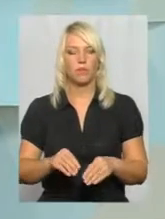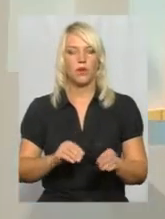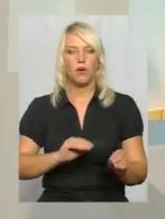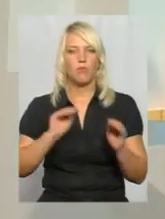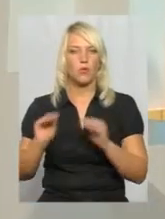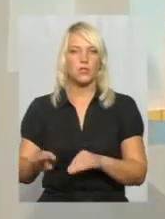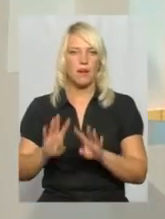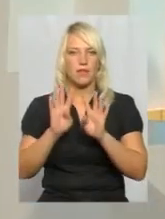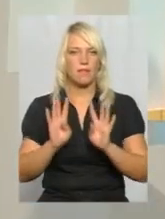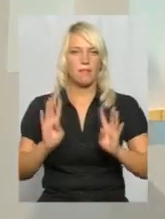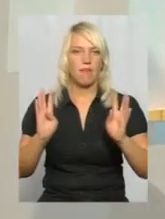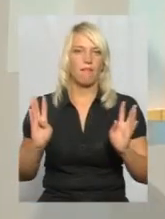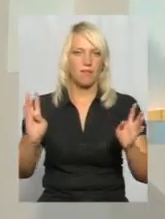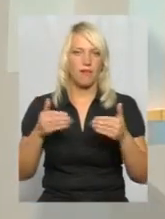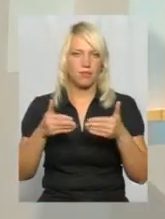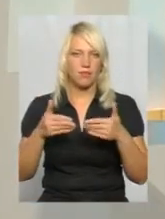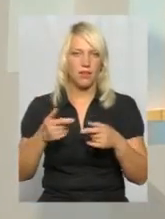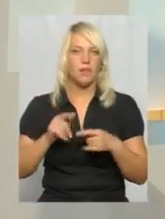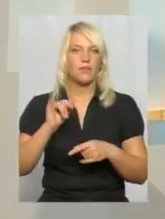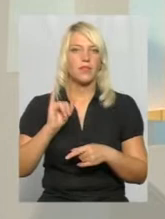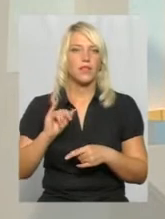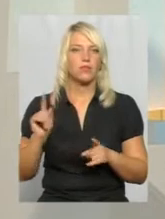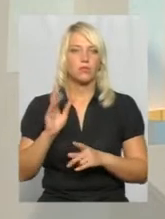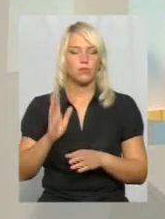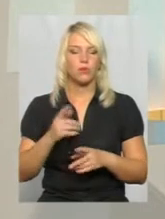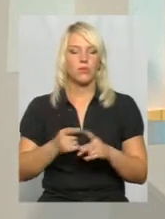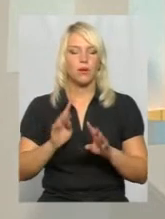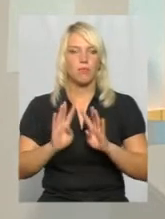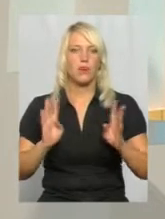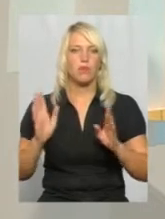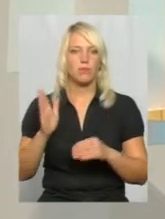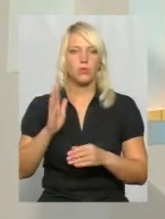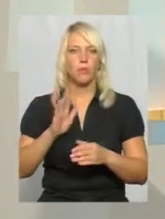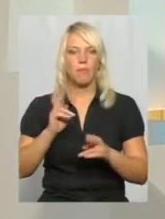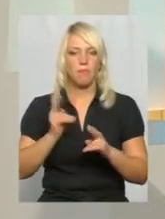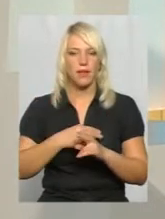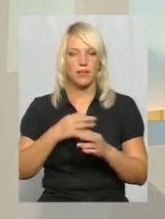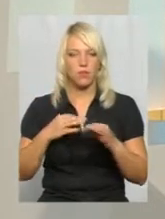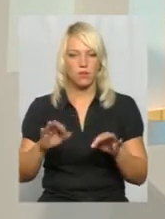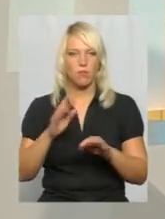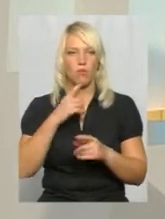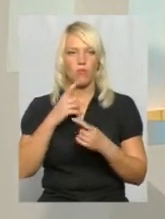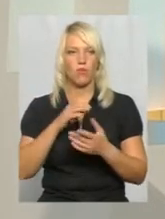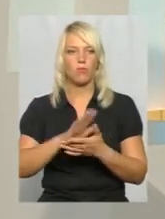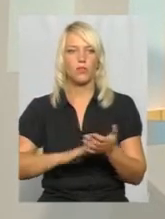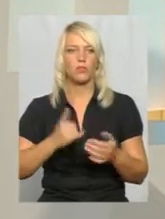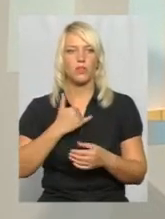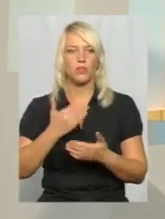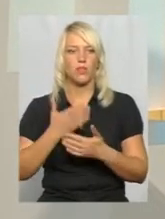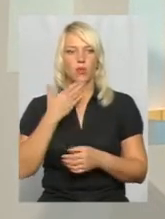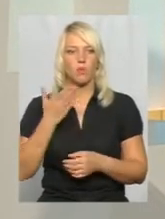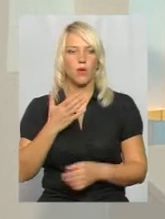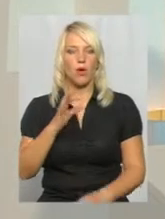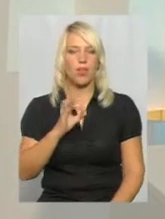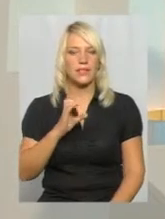Що буде з тими парканами, які будують без дозволів, ми поговоримо далі. А в нас також є коментар Олесі